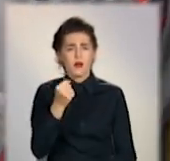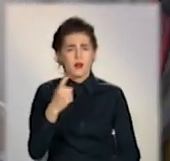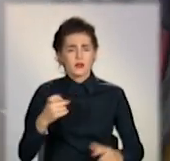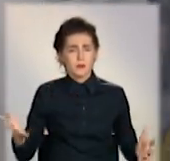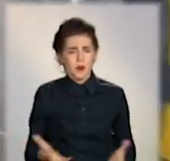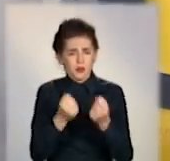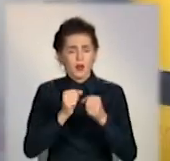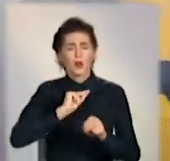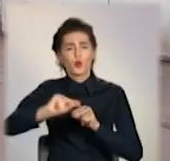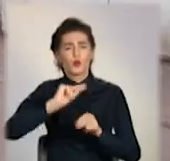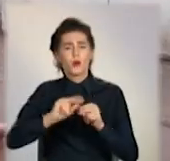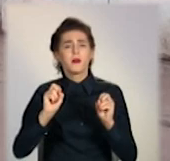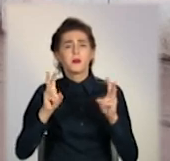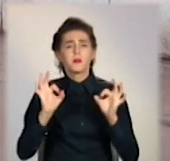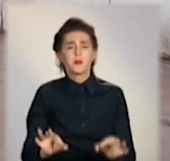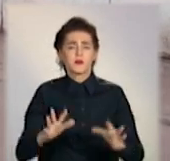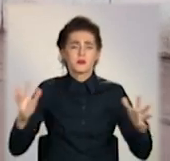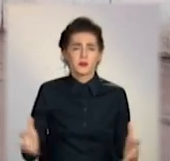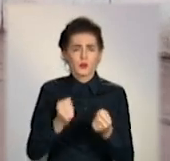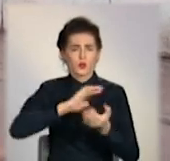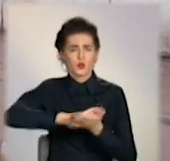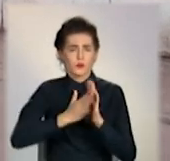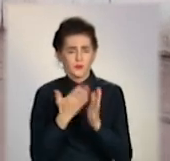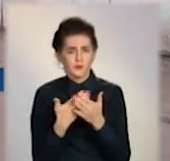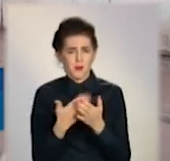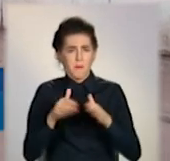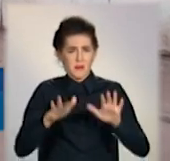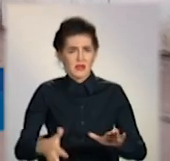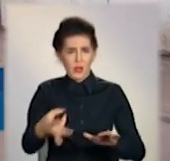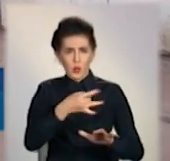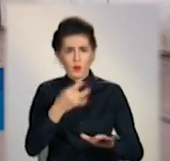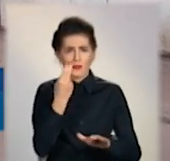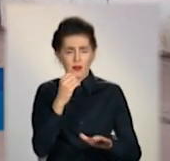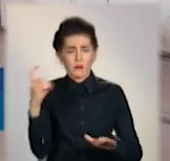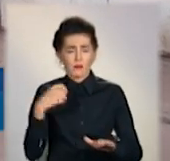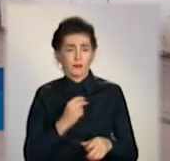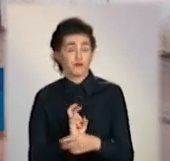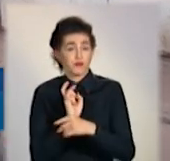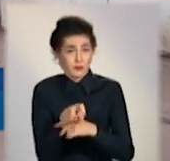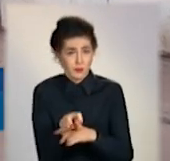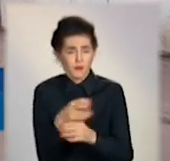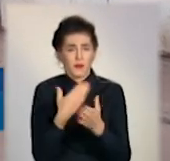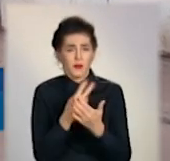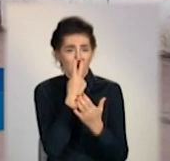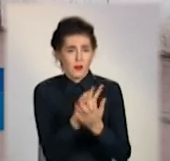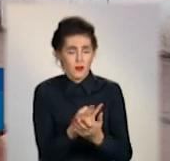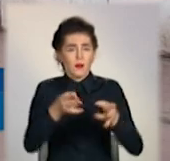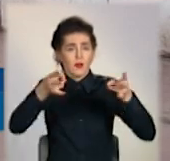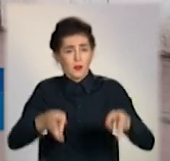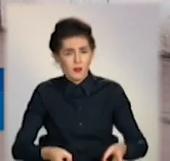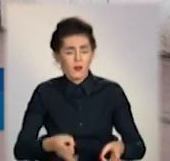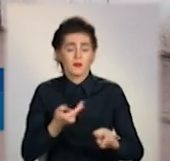реальних умовах. Зайшли на територію цеху, знайшли пострадавшого,